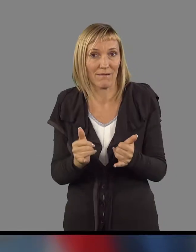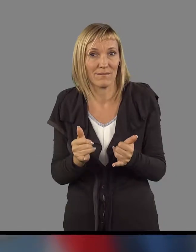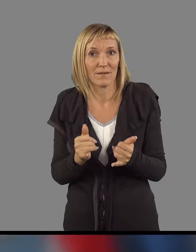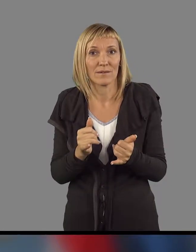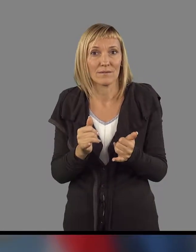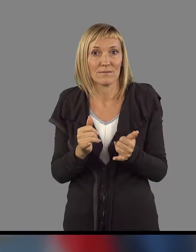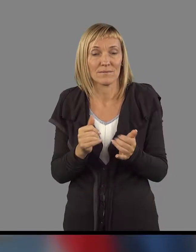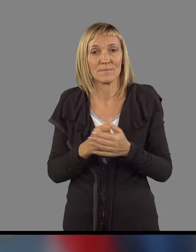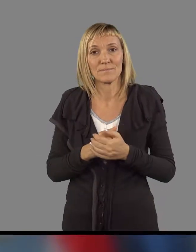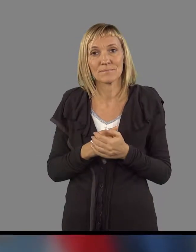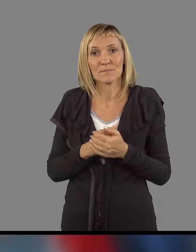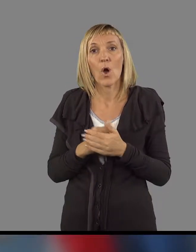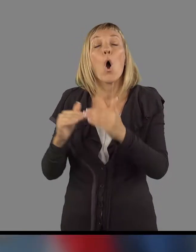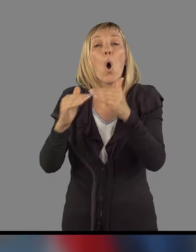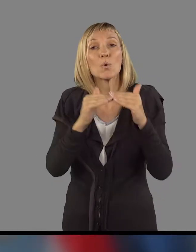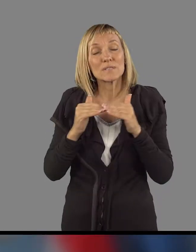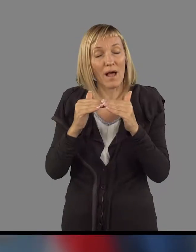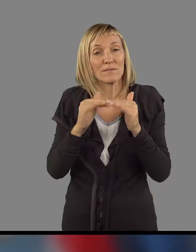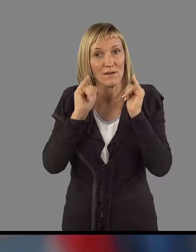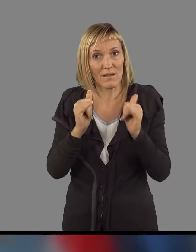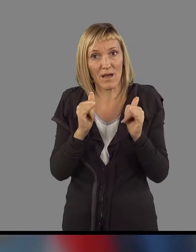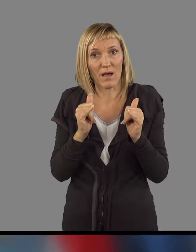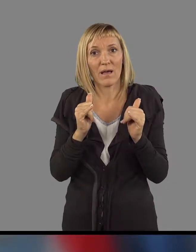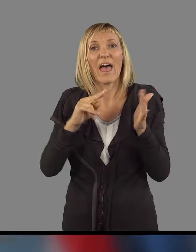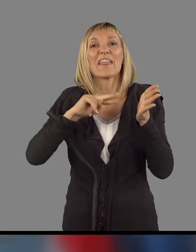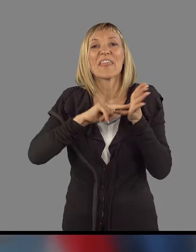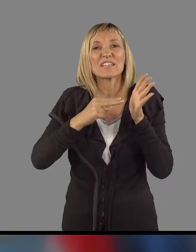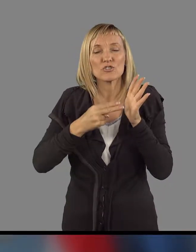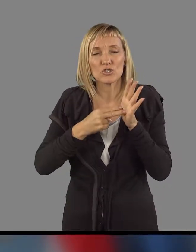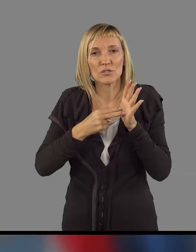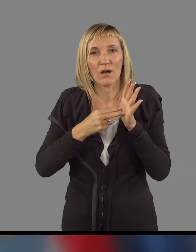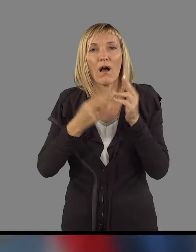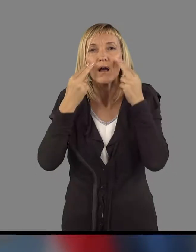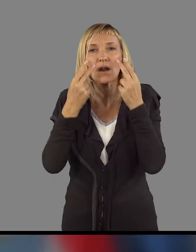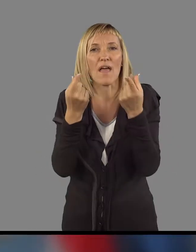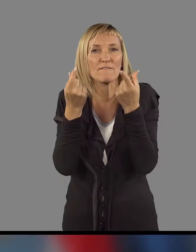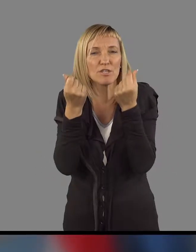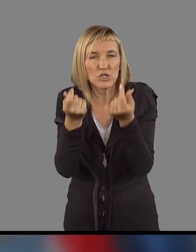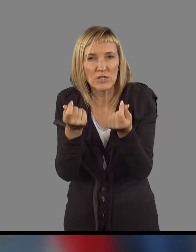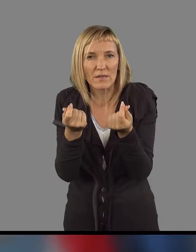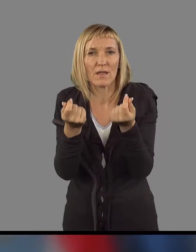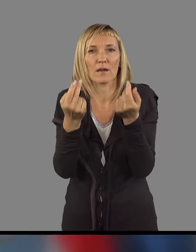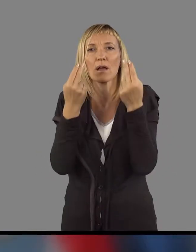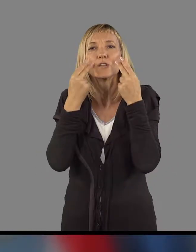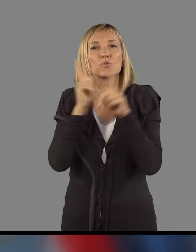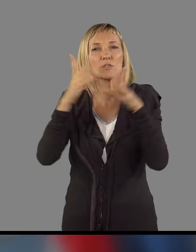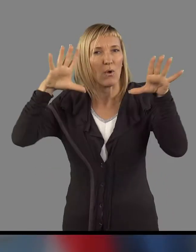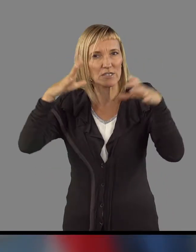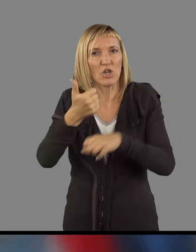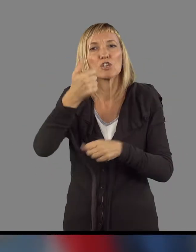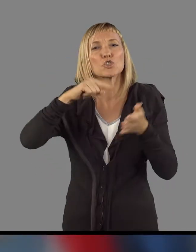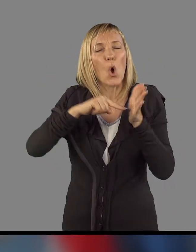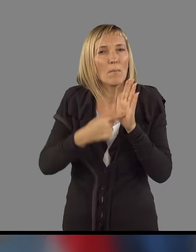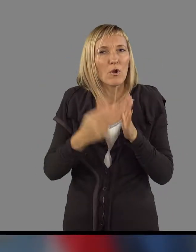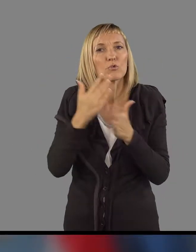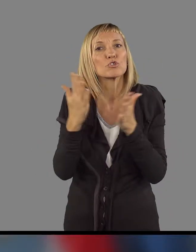Je ravno ta. Uskladili smo se v teh višinah, celo znižali smo za 100 milijonov, ta, kar